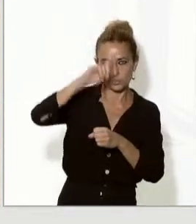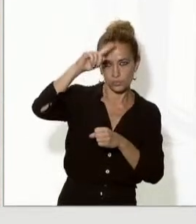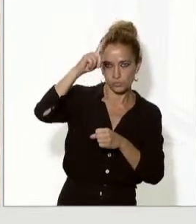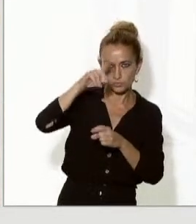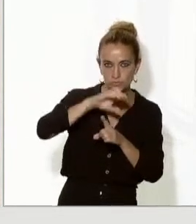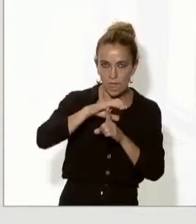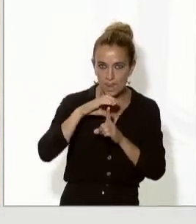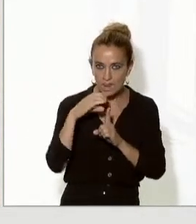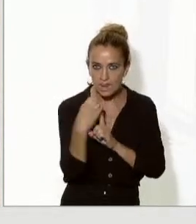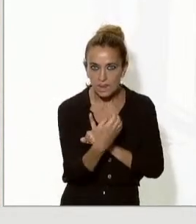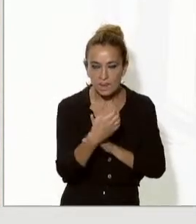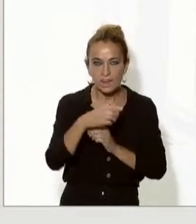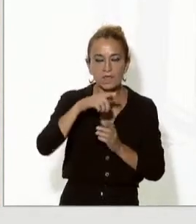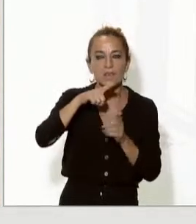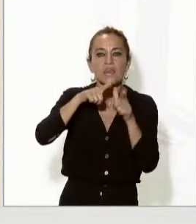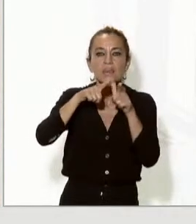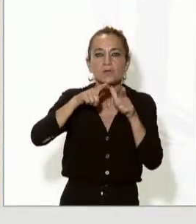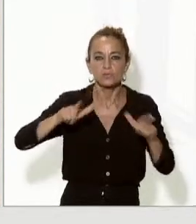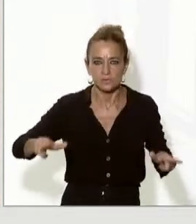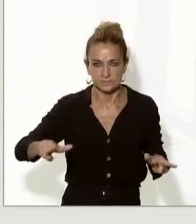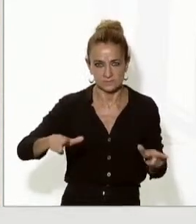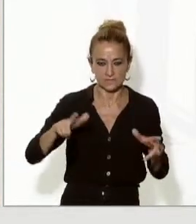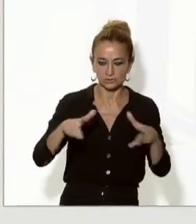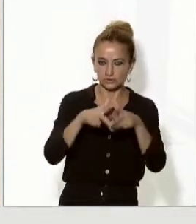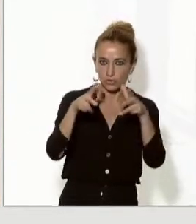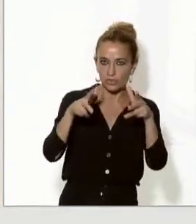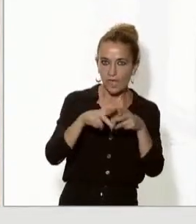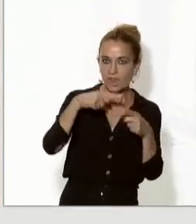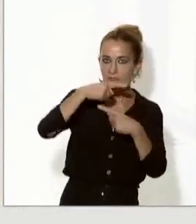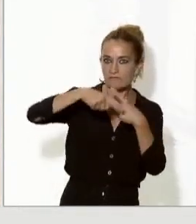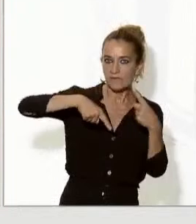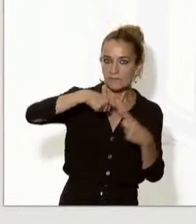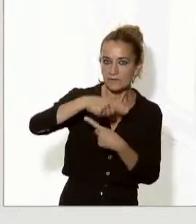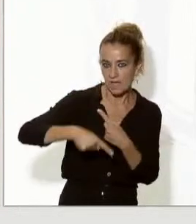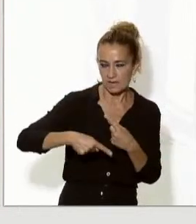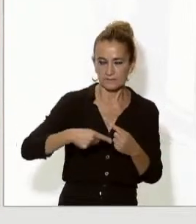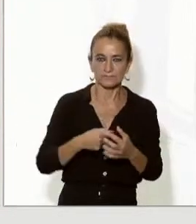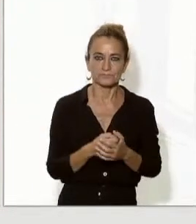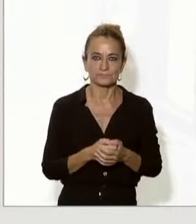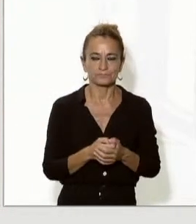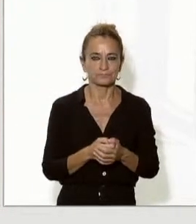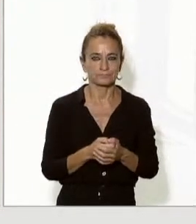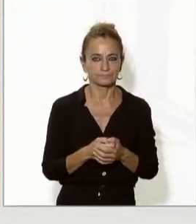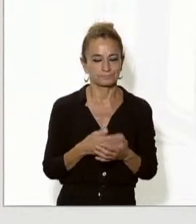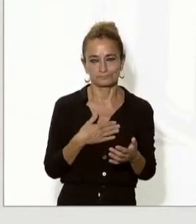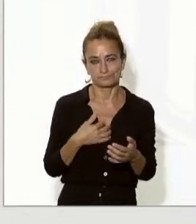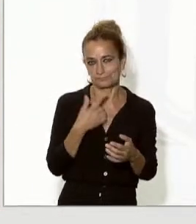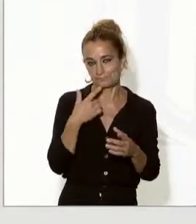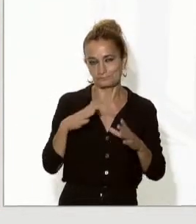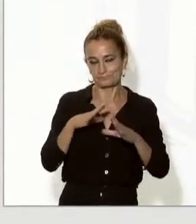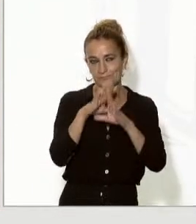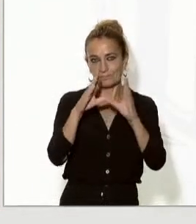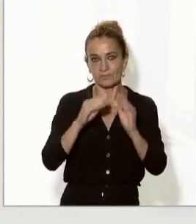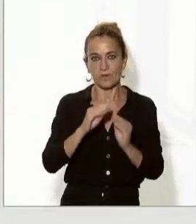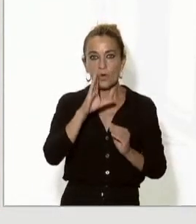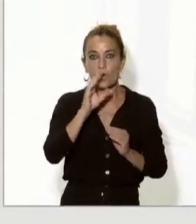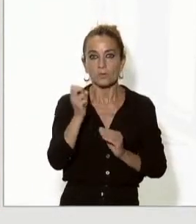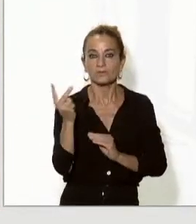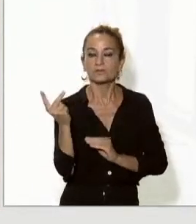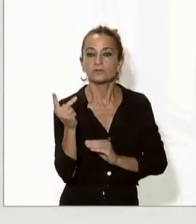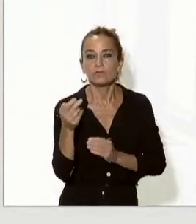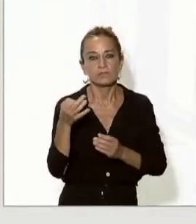històric, social, familiar. I, per tant, era imprescindible que els dos governs poguéssim